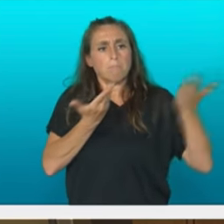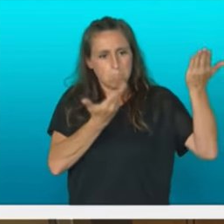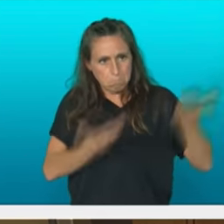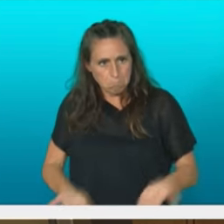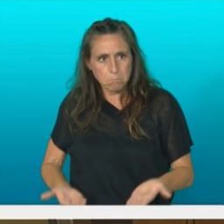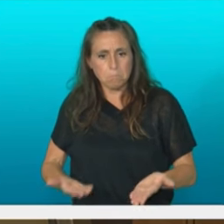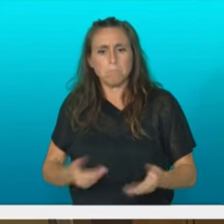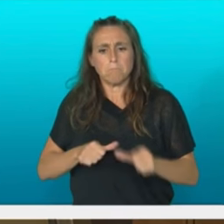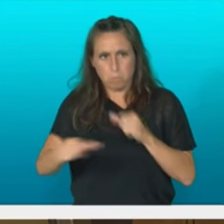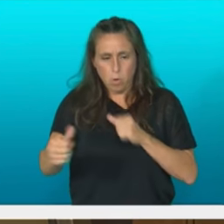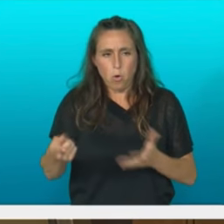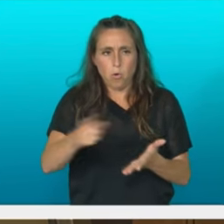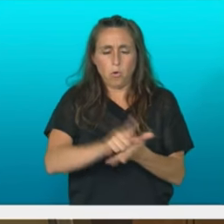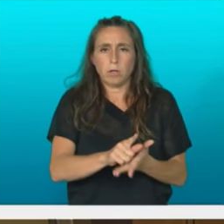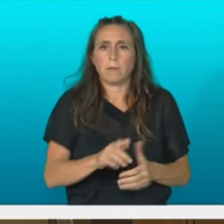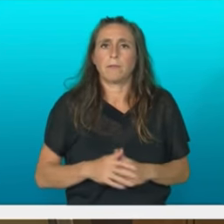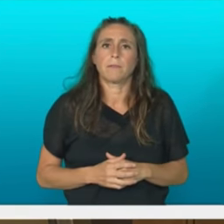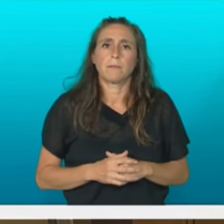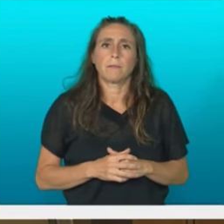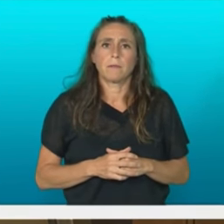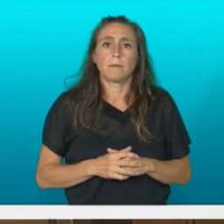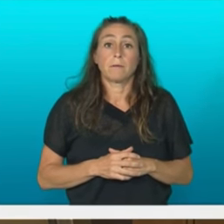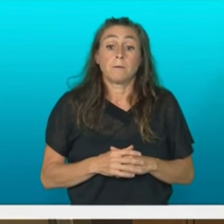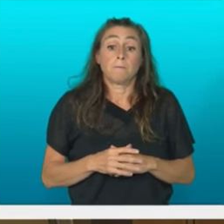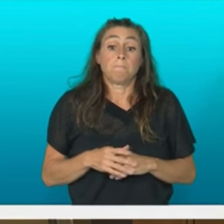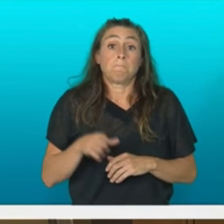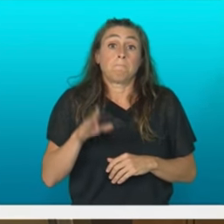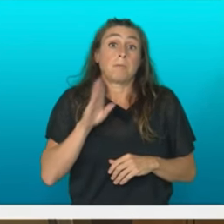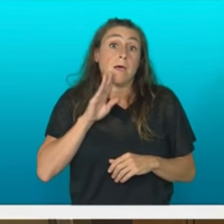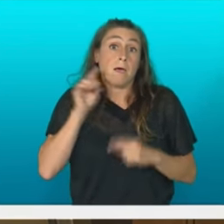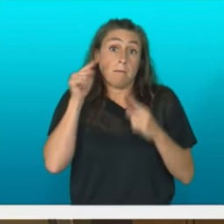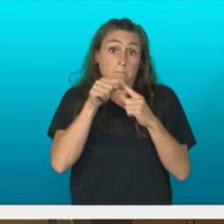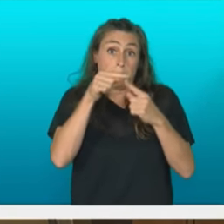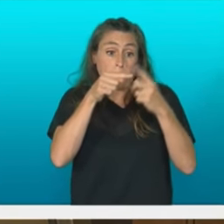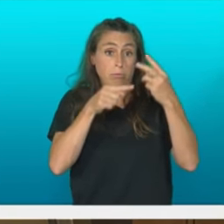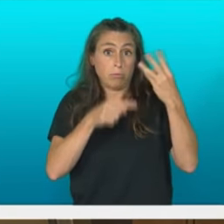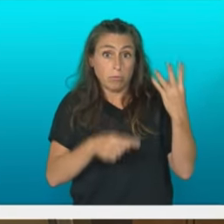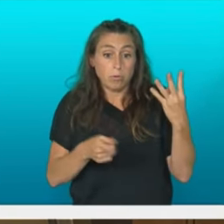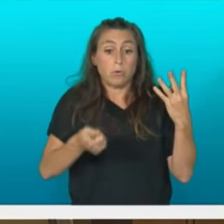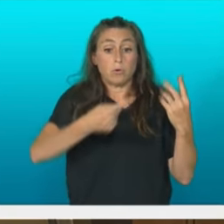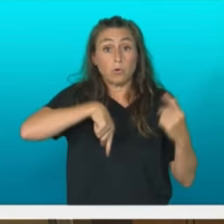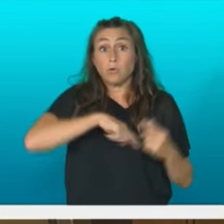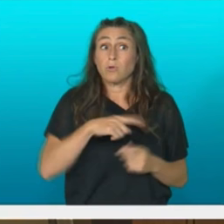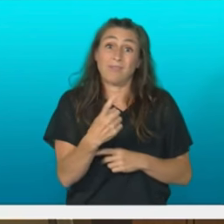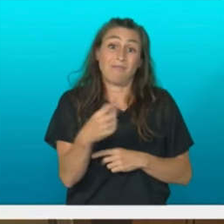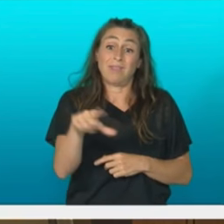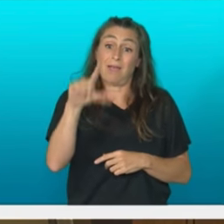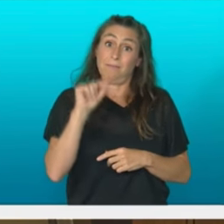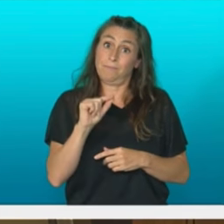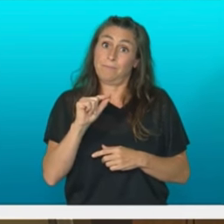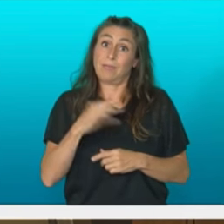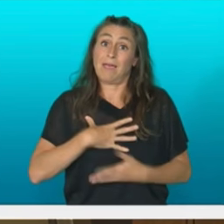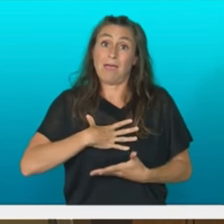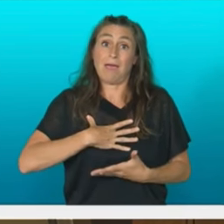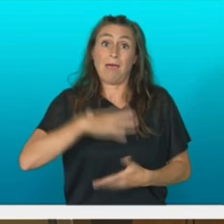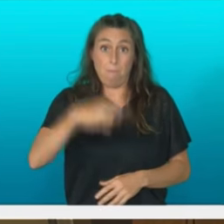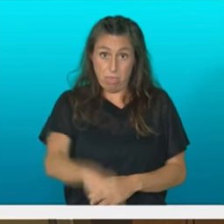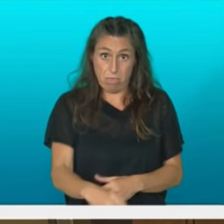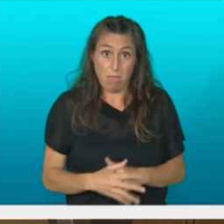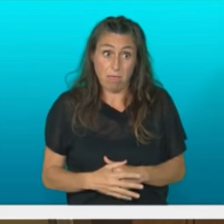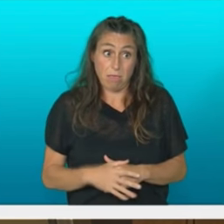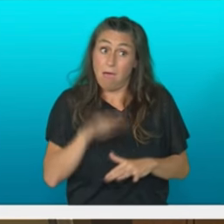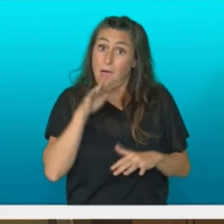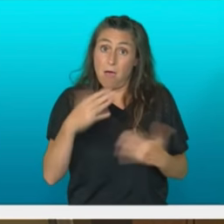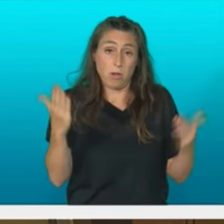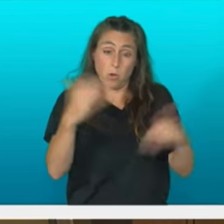erronka hauei guztia gogorregiteko gure erabakiak hartzeko gaitasuna behar dugu eta ez dugu eta erabakiak